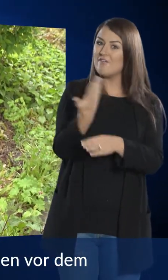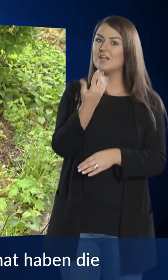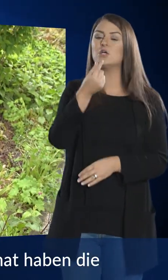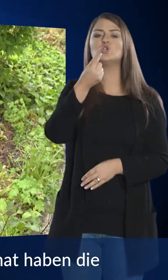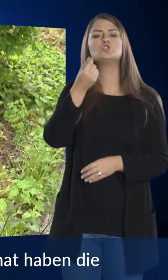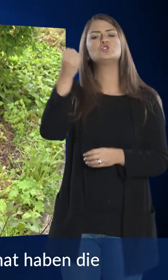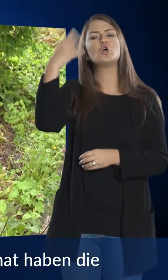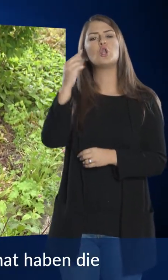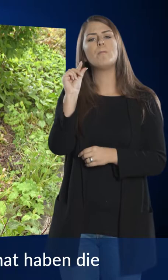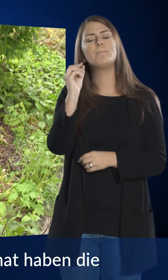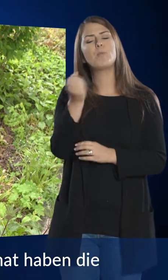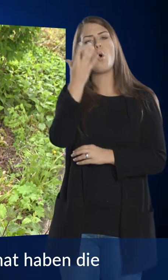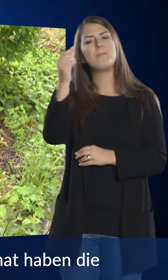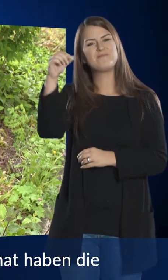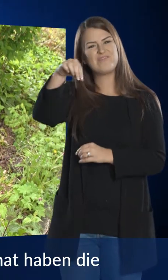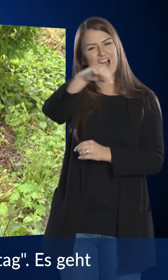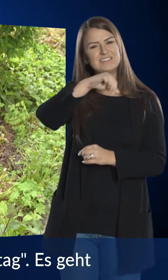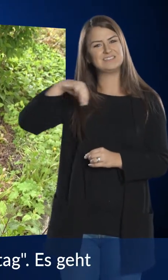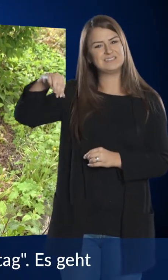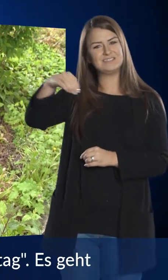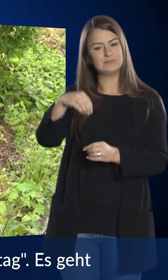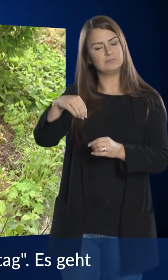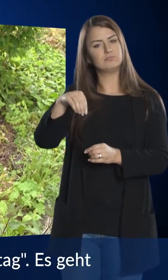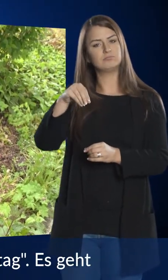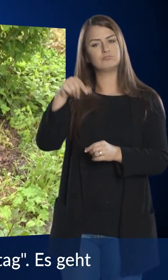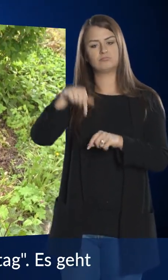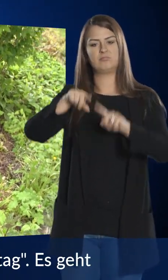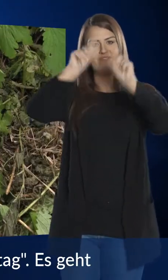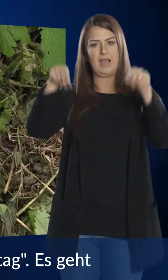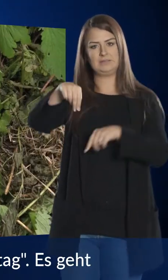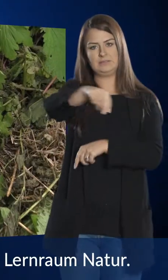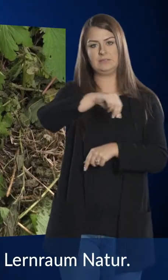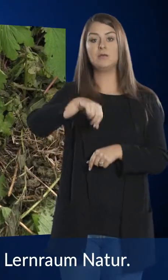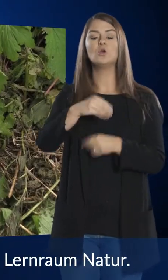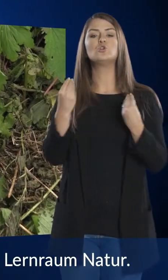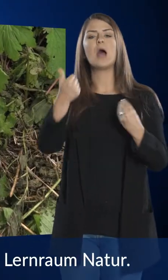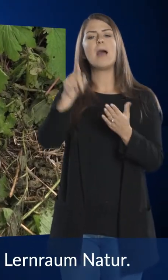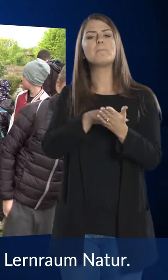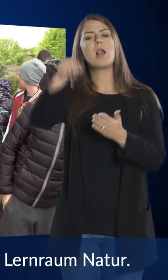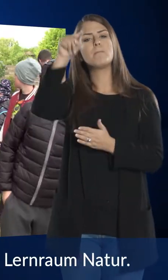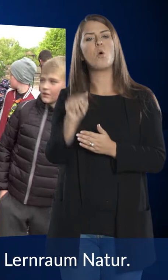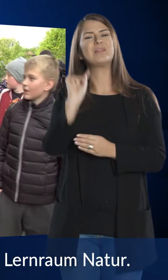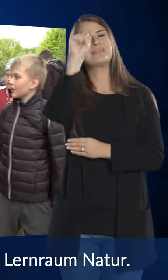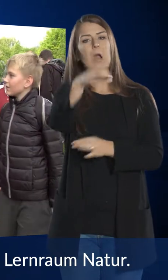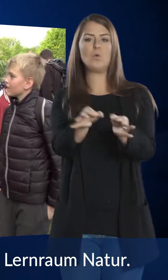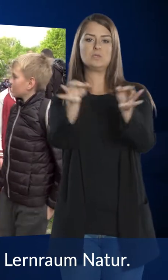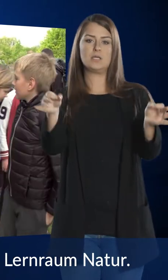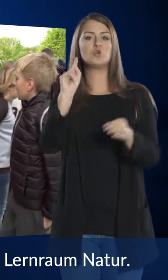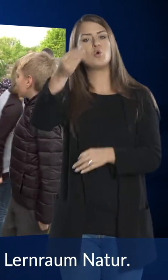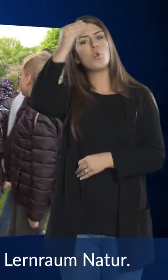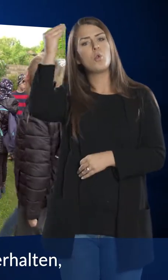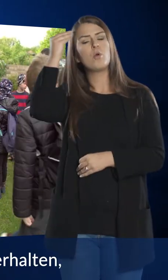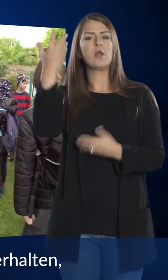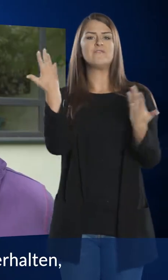vor dem Klassenfenster. Einmal im Monat haben die unteren Jahrgänge Draußentag. Es geht darum, Erfahrungen zu machen im Lernraum